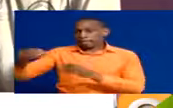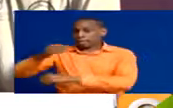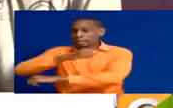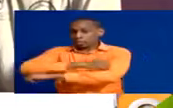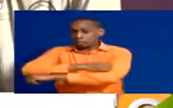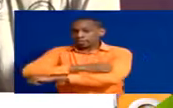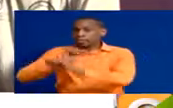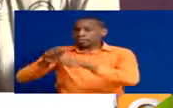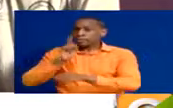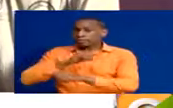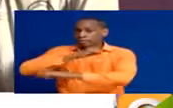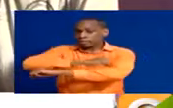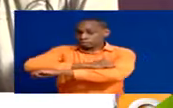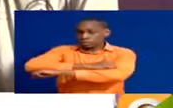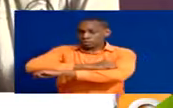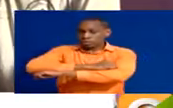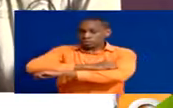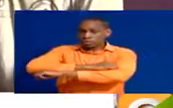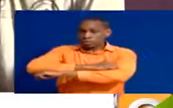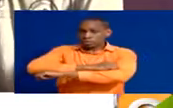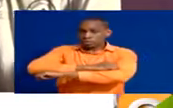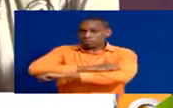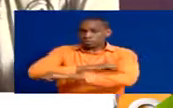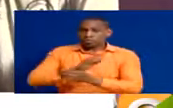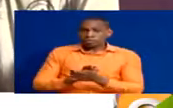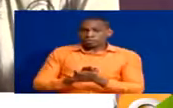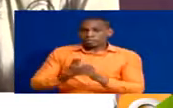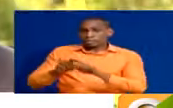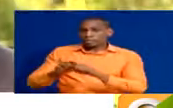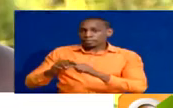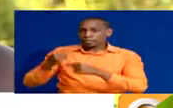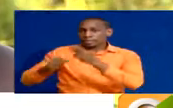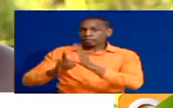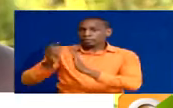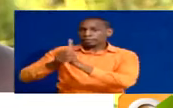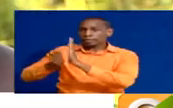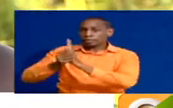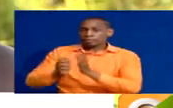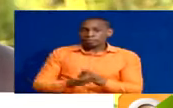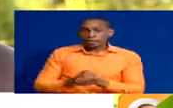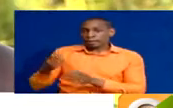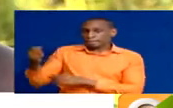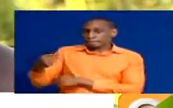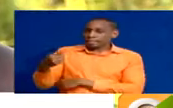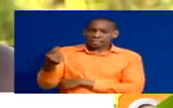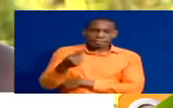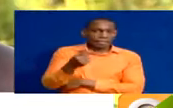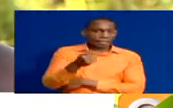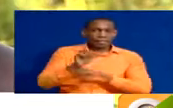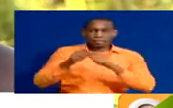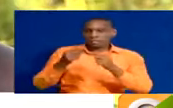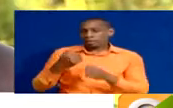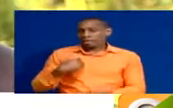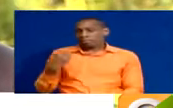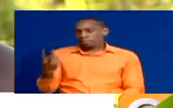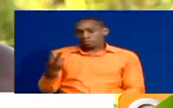sule, haenda malise sule yake, haenda pate talanta yake. Sasa kwa mwezi, unawesa pata hapa